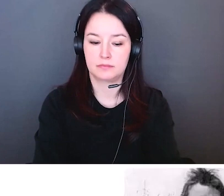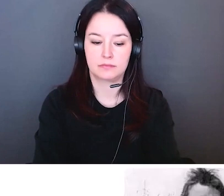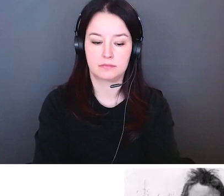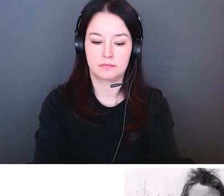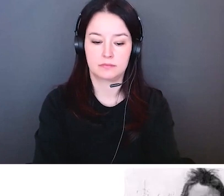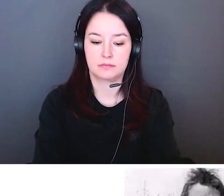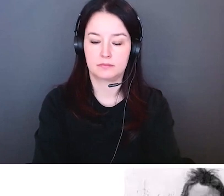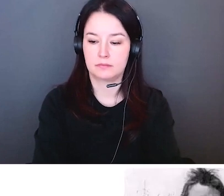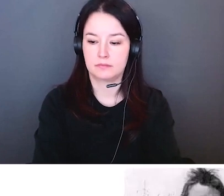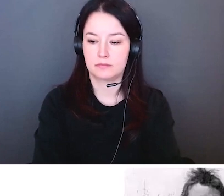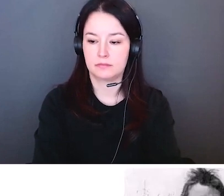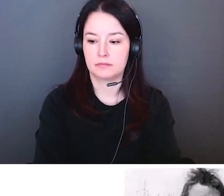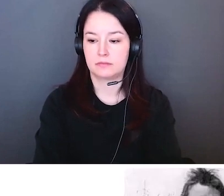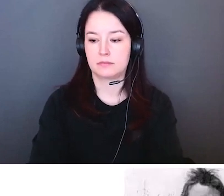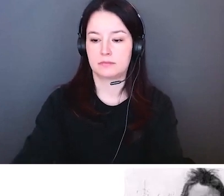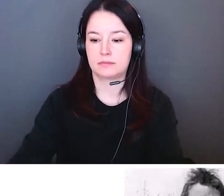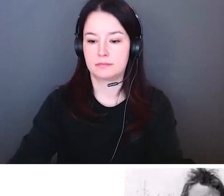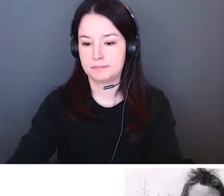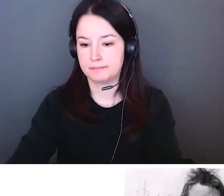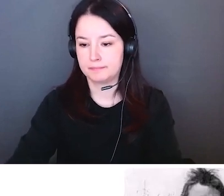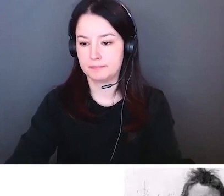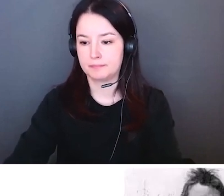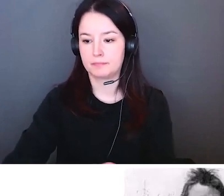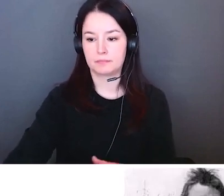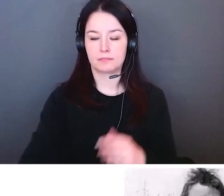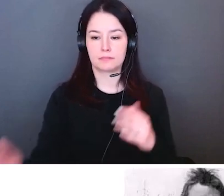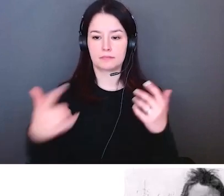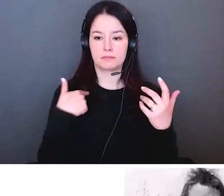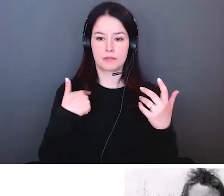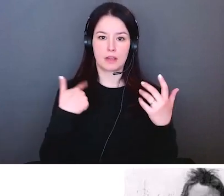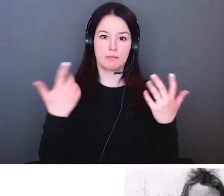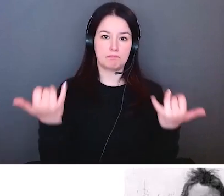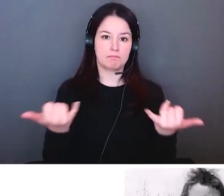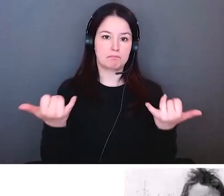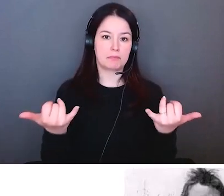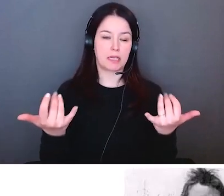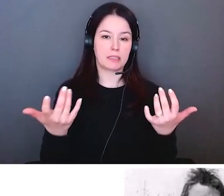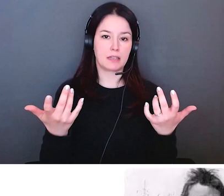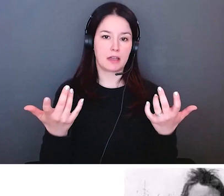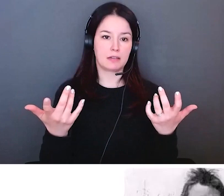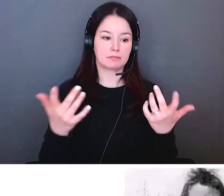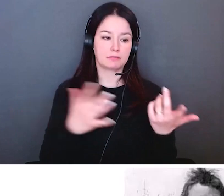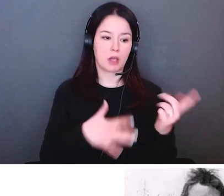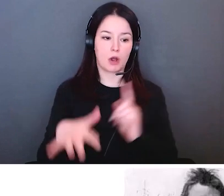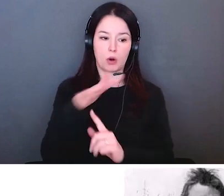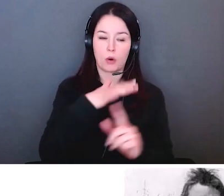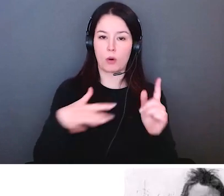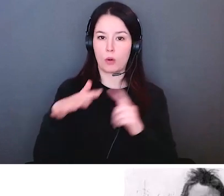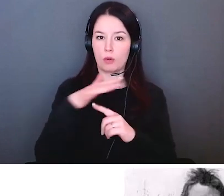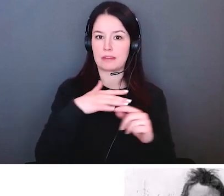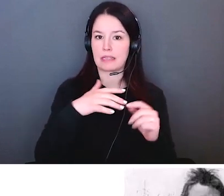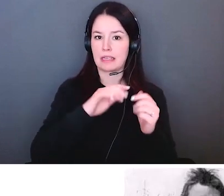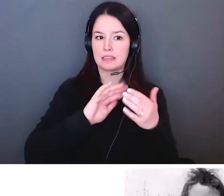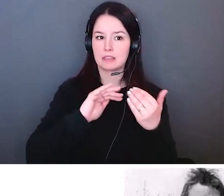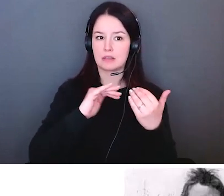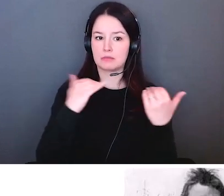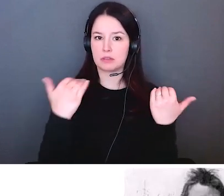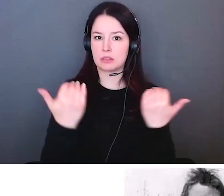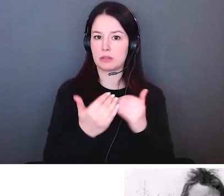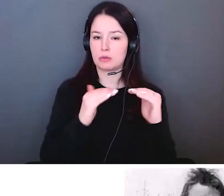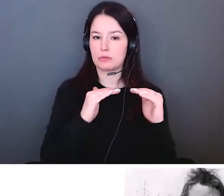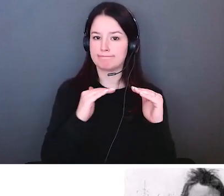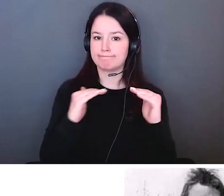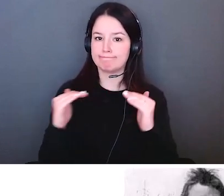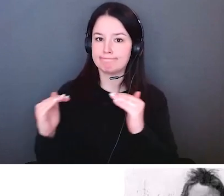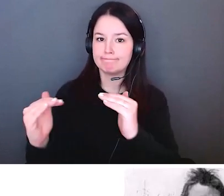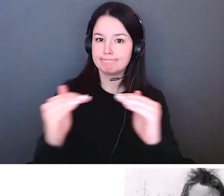'attendre à ce que l'autre suive votre voie et pense comme vous c'est ça vraiment l'expression de la transformation qui